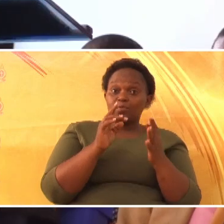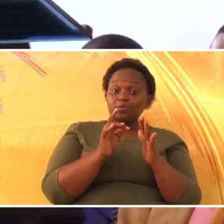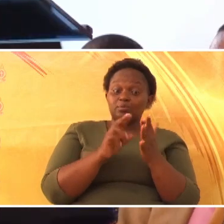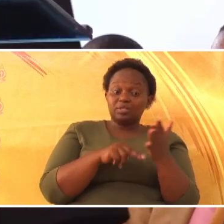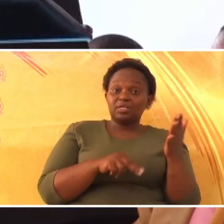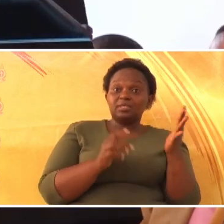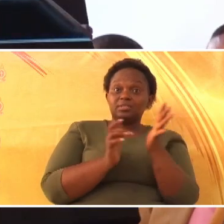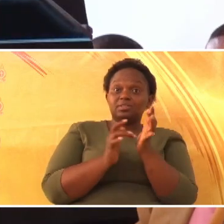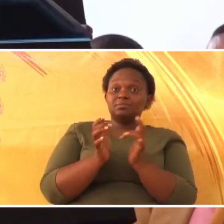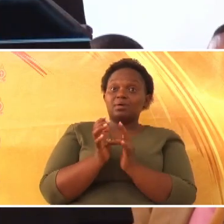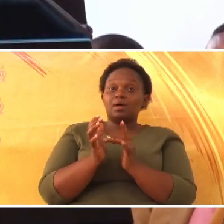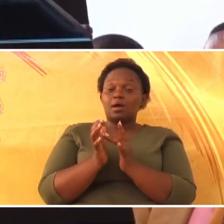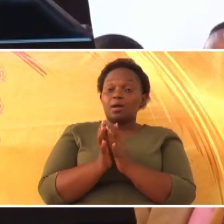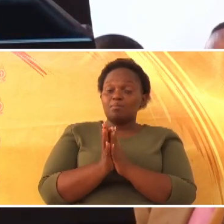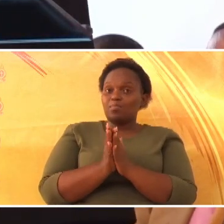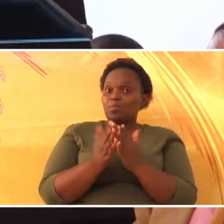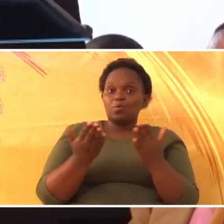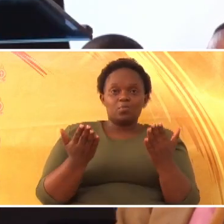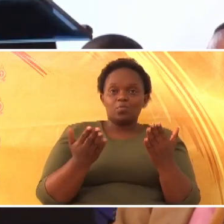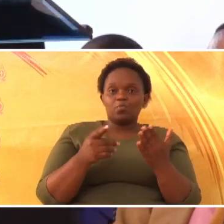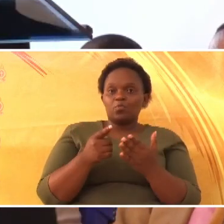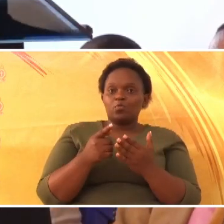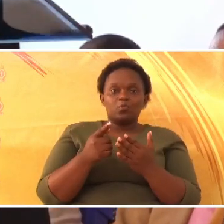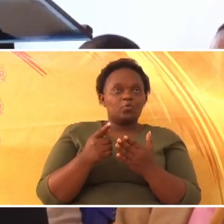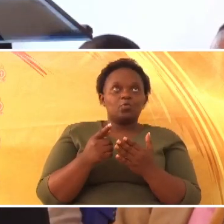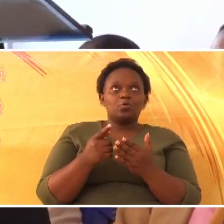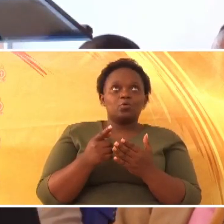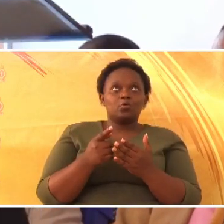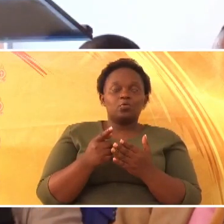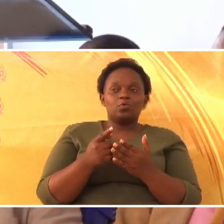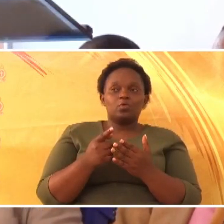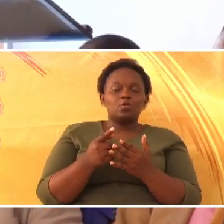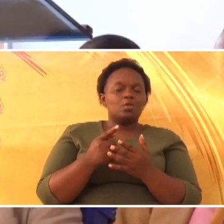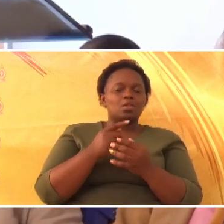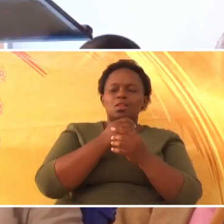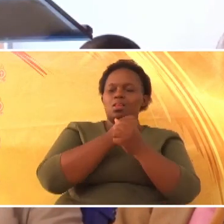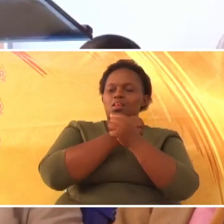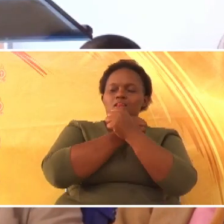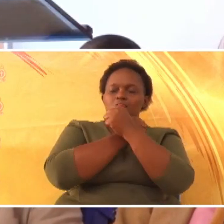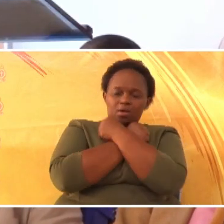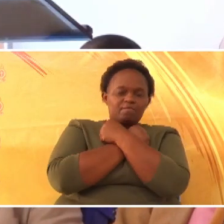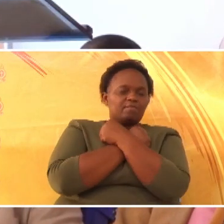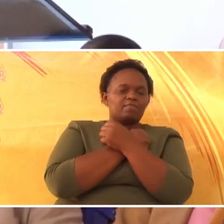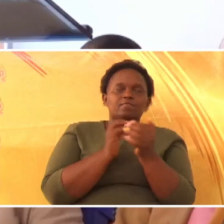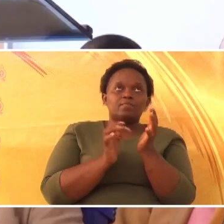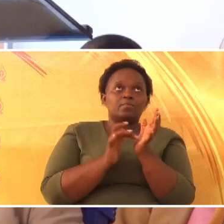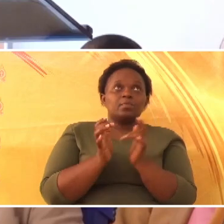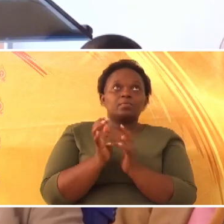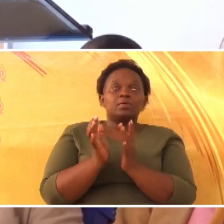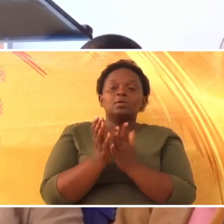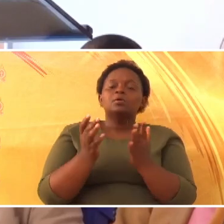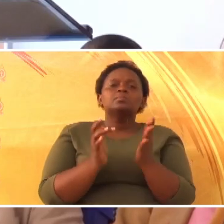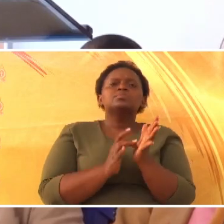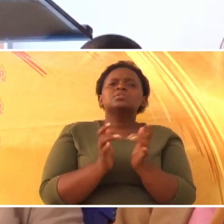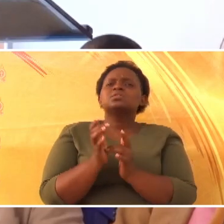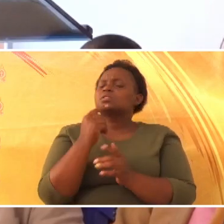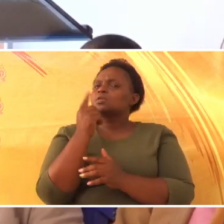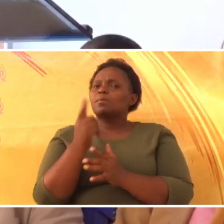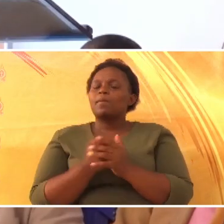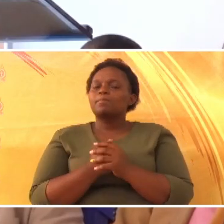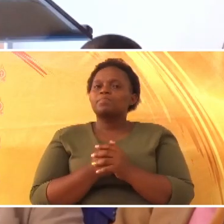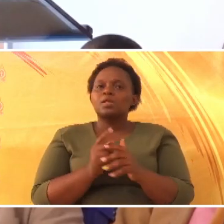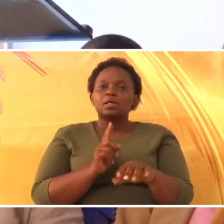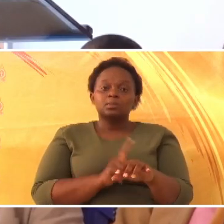vizuri, you would like to love it. Yesu anasema, wakati